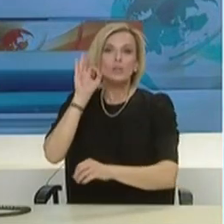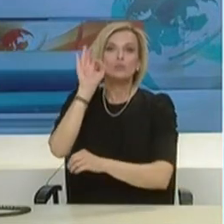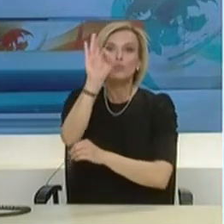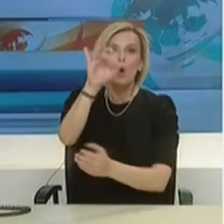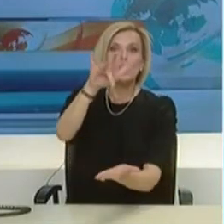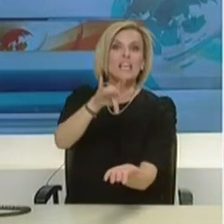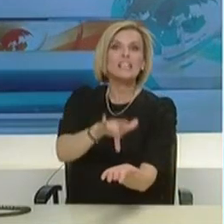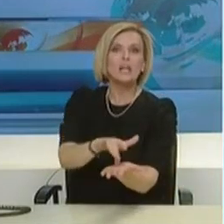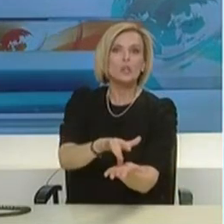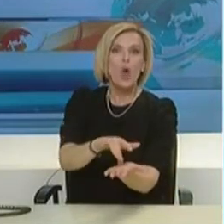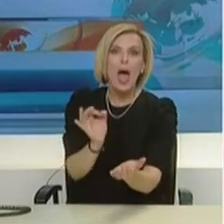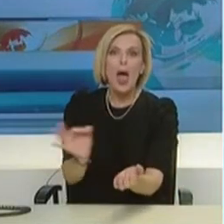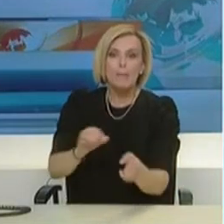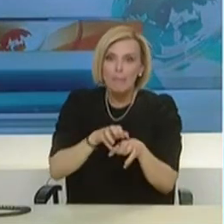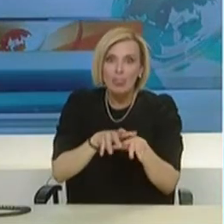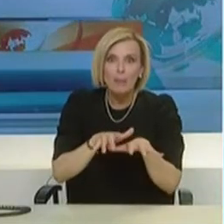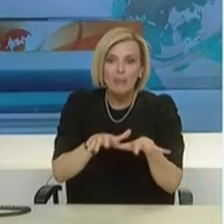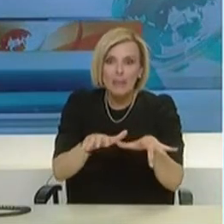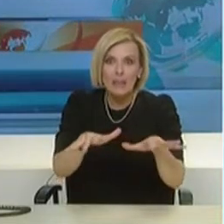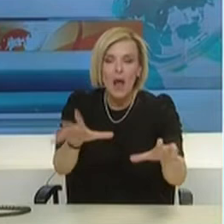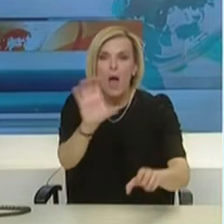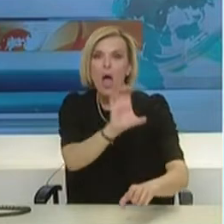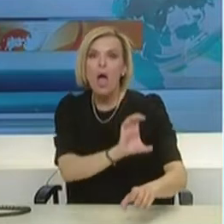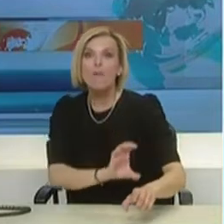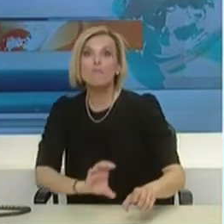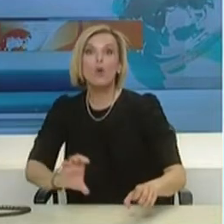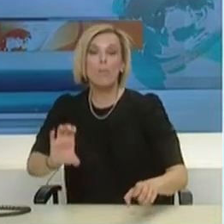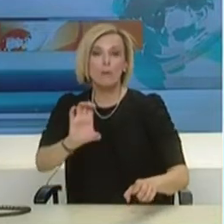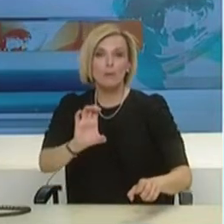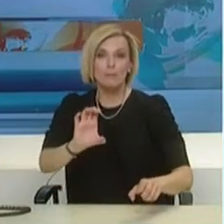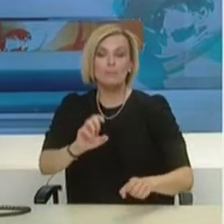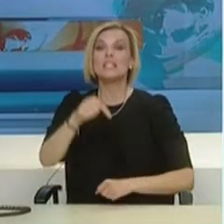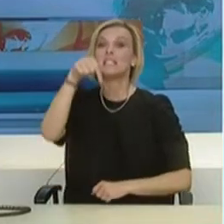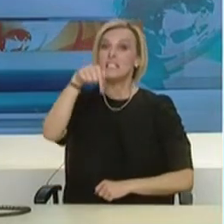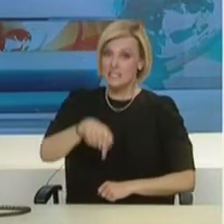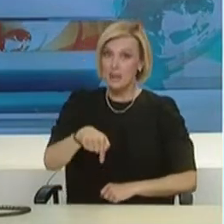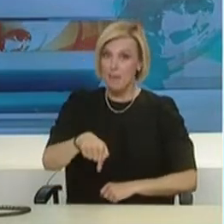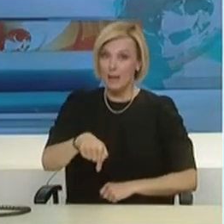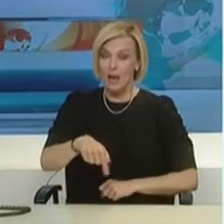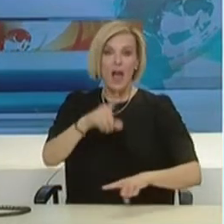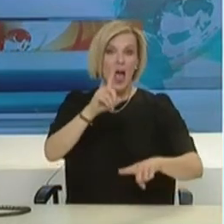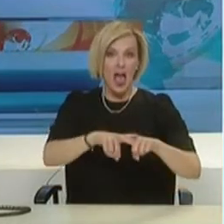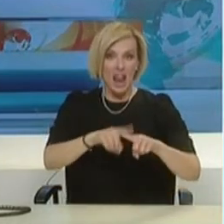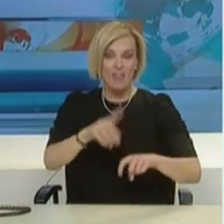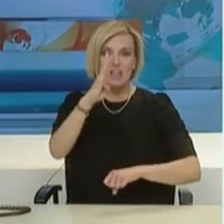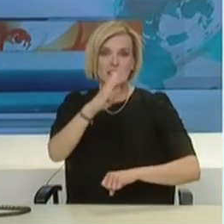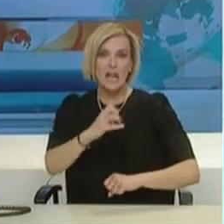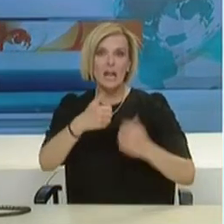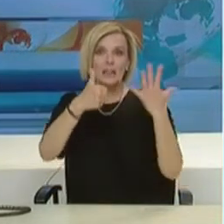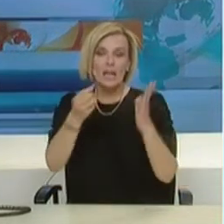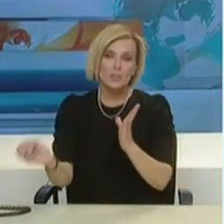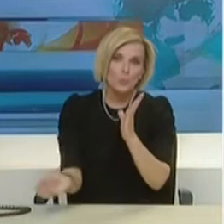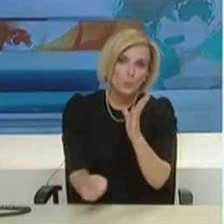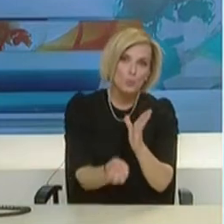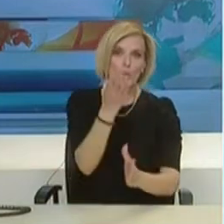Ανακοινώνουμε σήμερα 46 νέα επιβεβαιωμένα κρούσματα της νόσης στη χώρα μας. Ο συνολικός αριθμός των